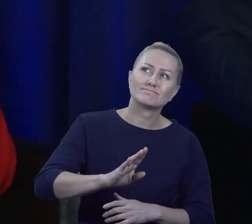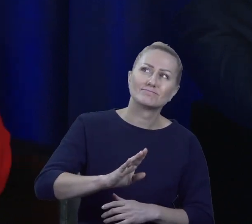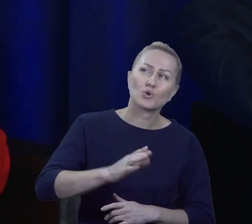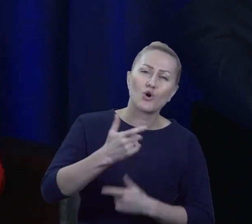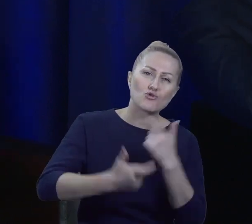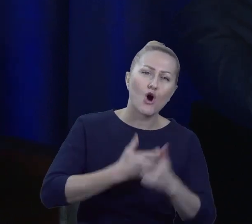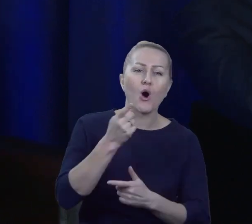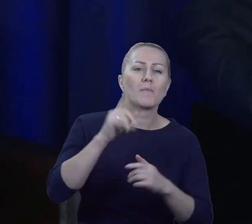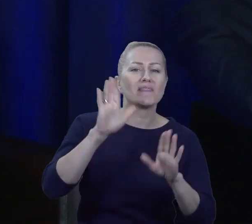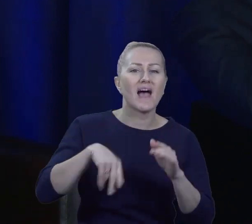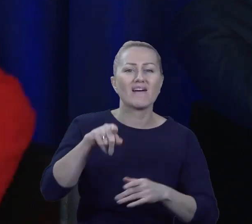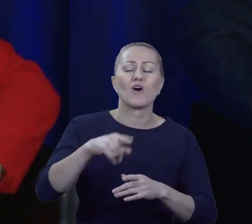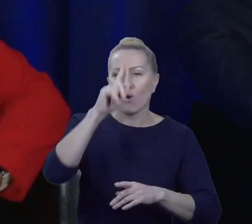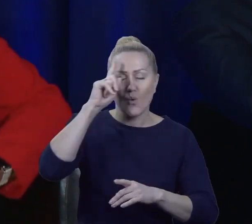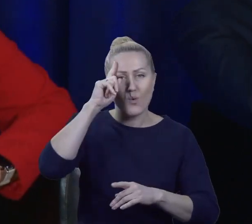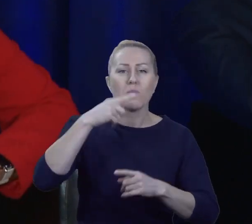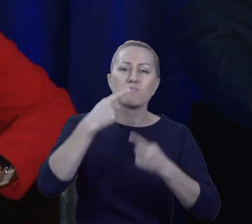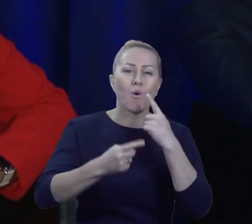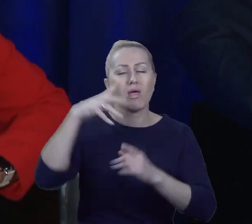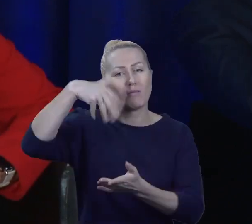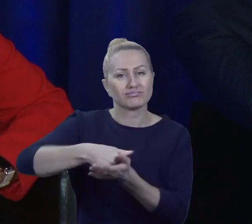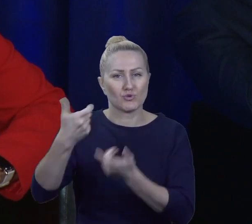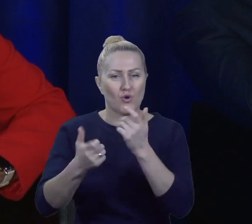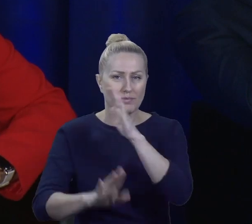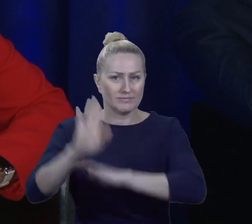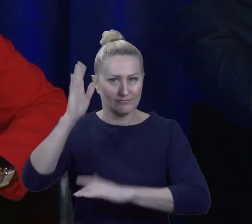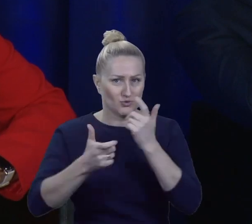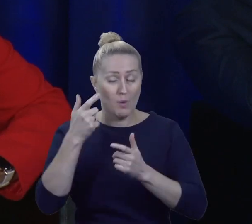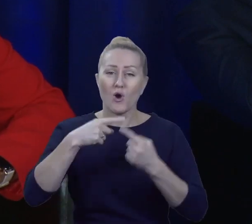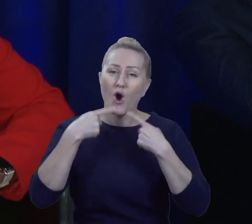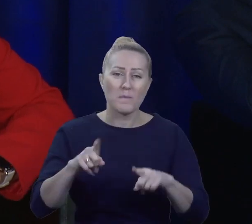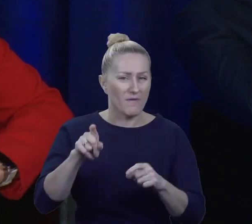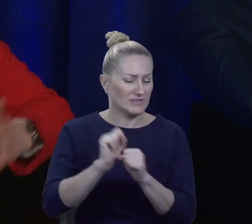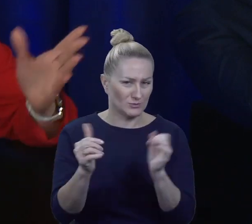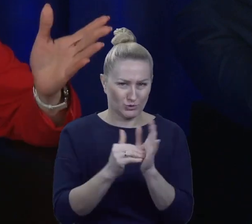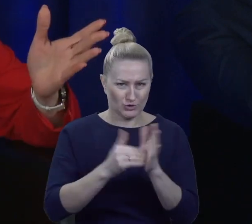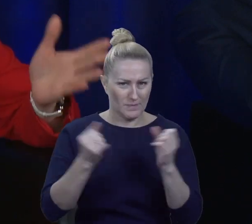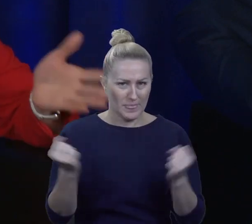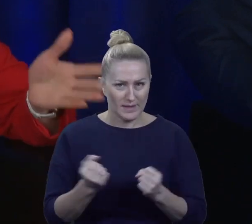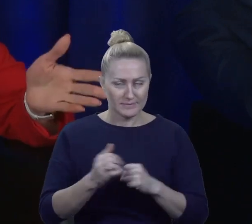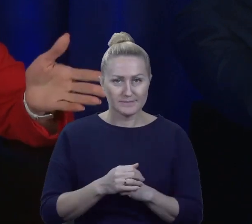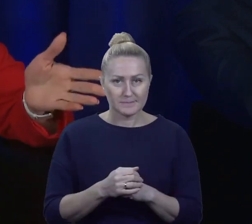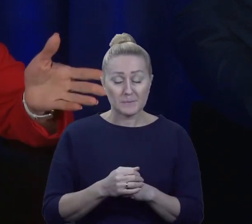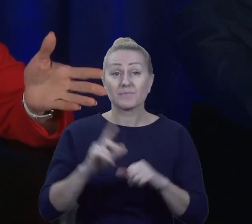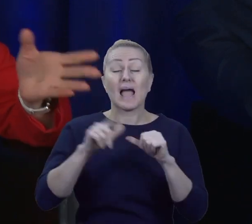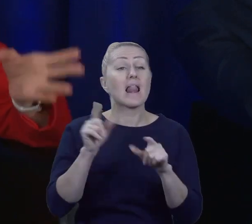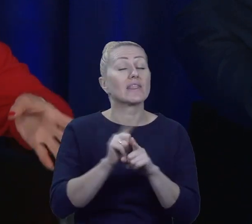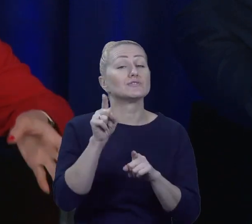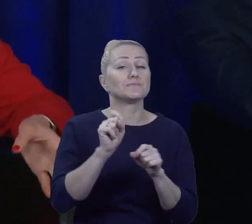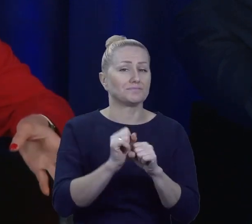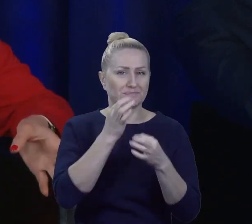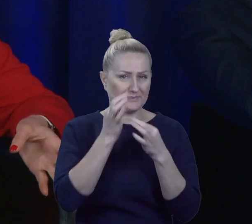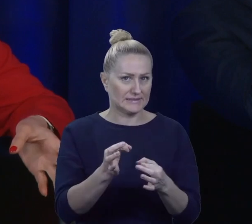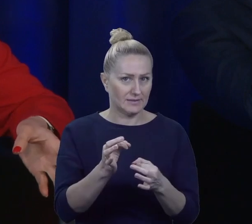politycznie na samym dole podnoszoną. Odpowiedzialność jest bardzo, bardzo potrzebna. Natomiast to jest też pytanie, czy